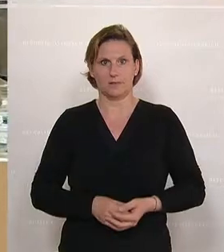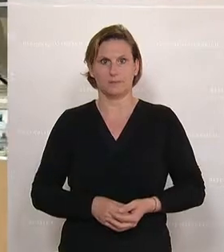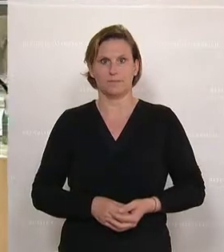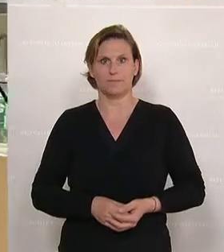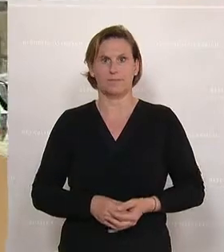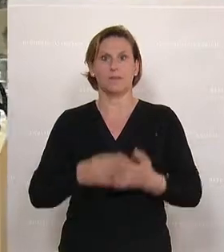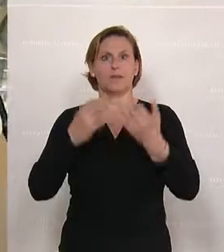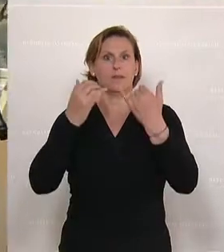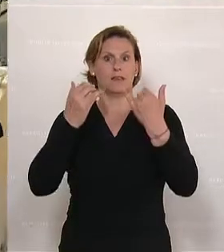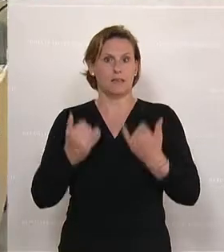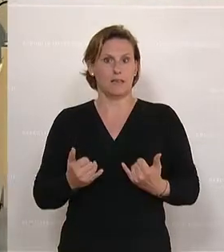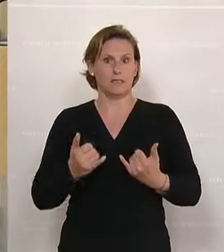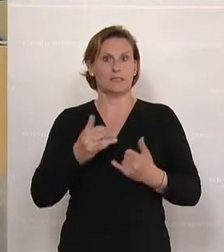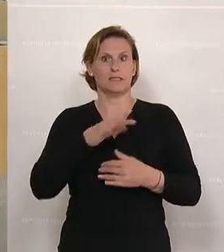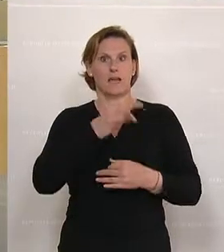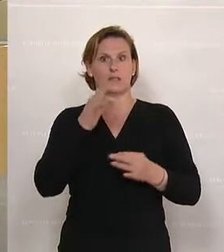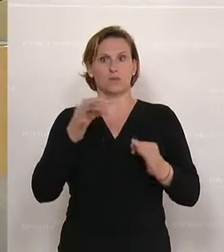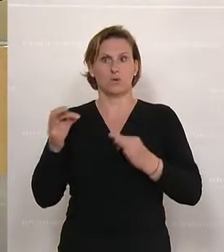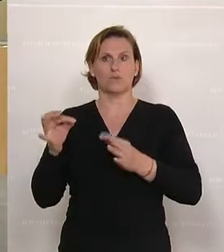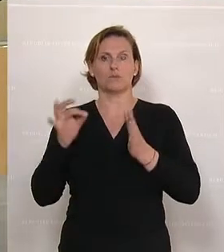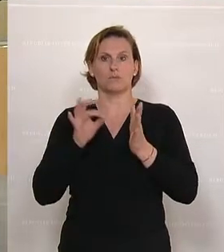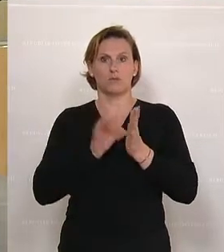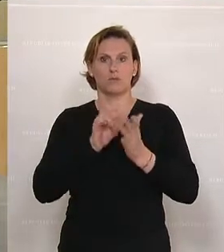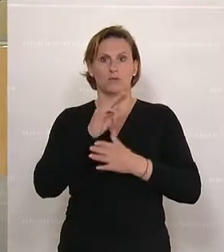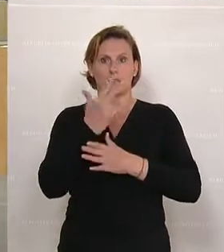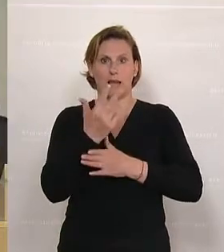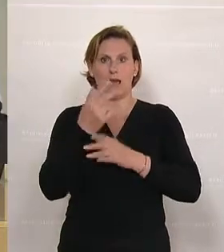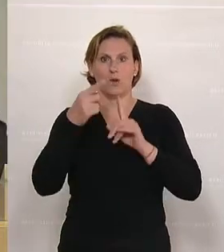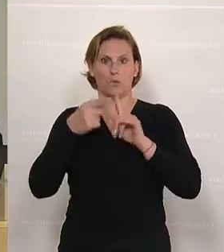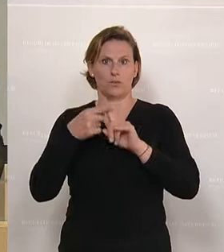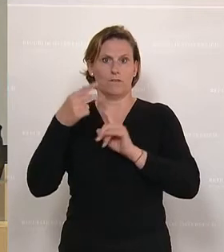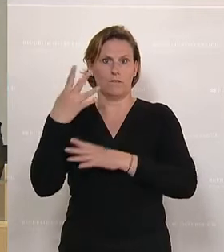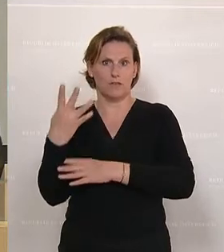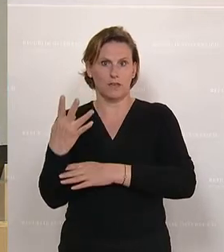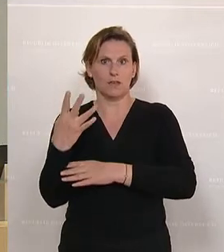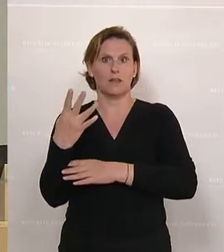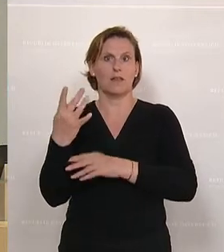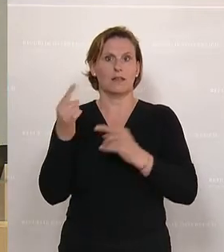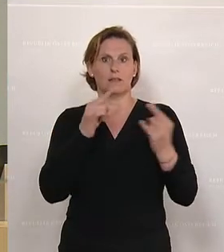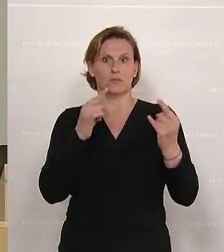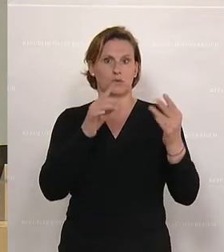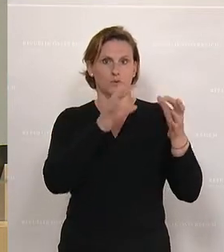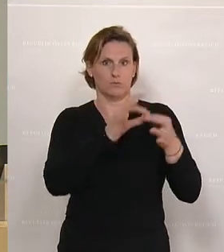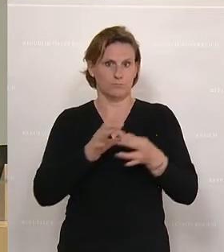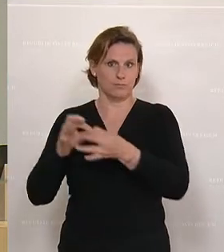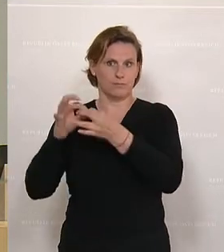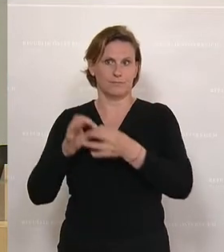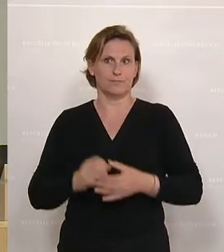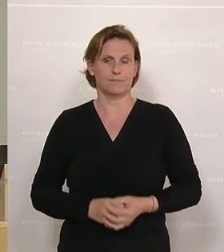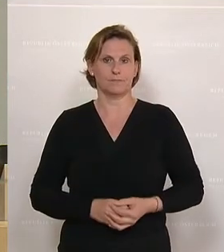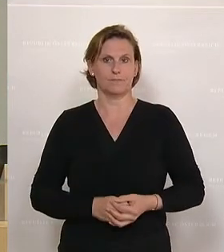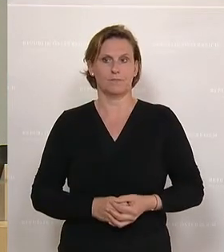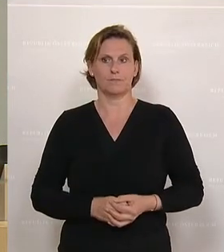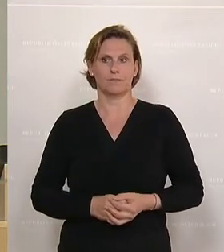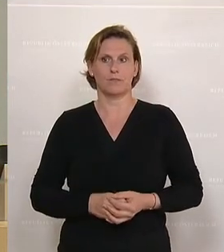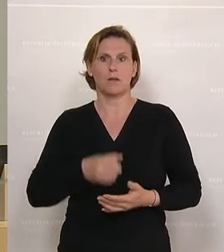Damit gelangen wir zu den Tagesordnungspunkten 3 und 4, über welche die Debatte unter einem durchgeführt wird. Es